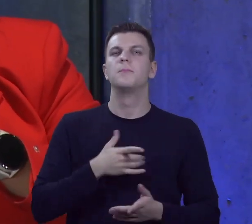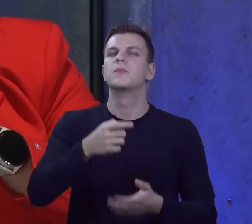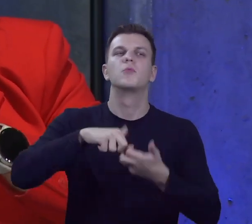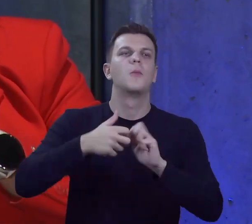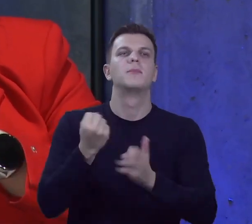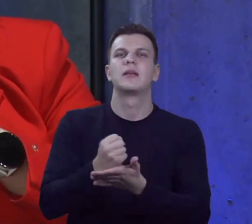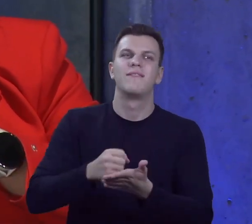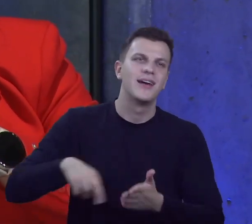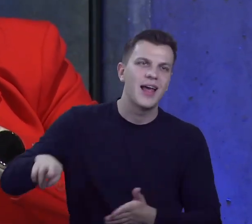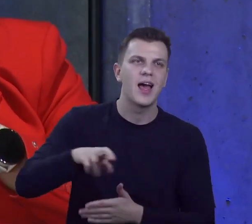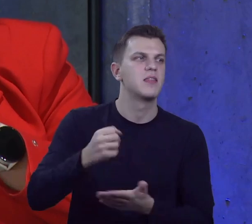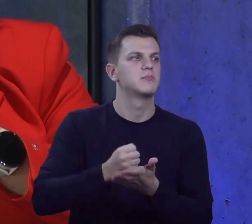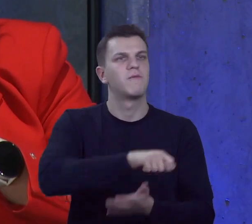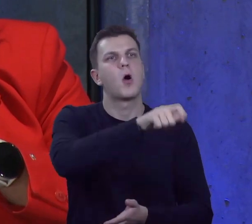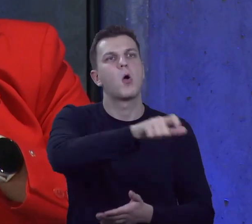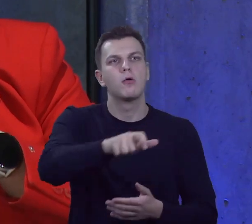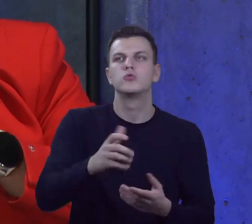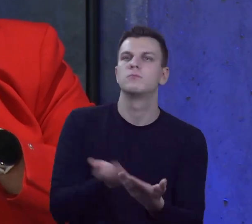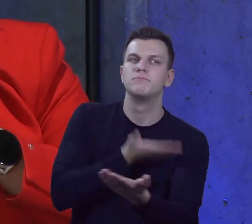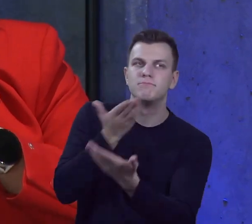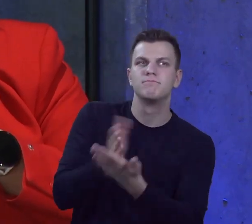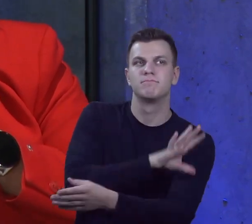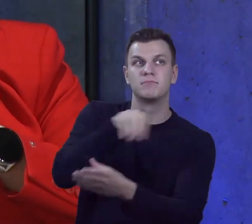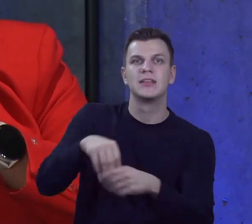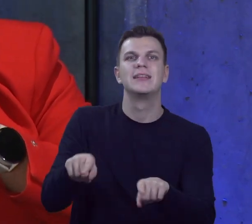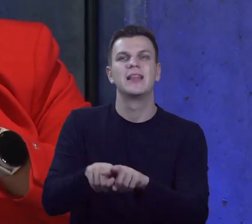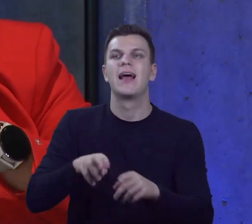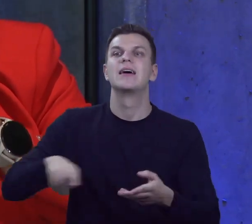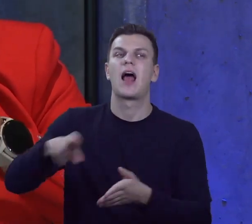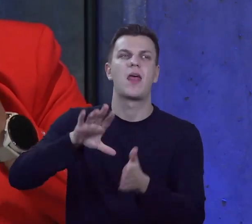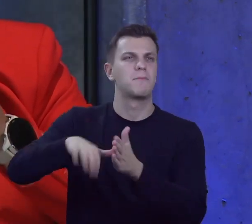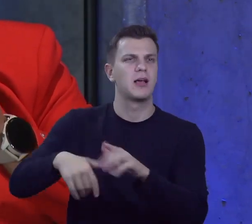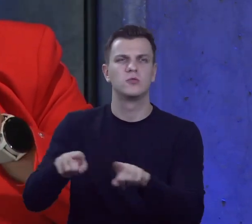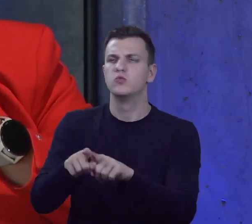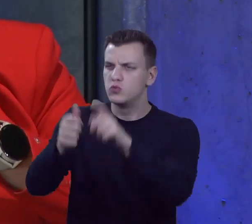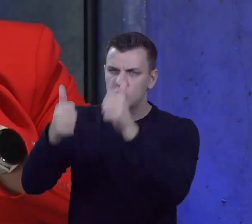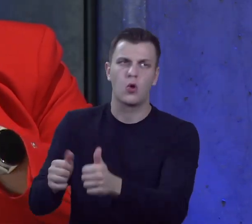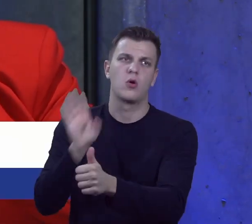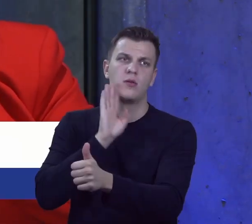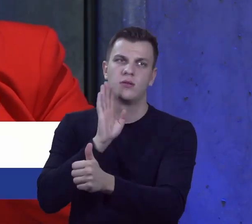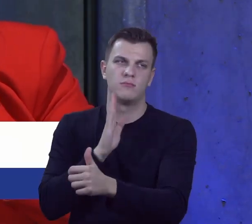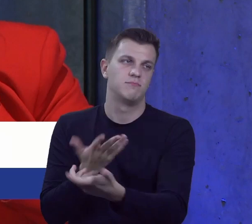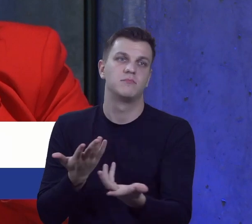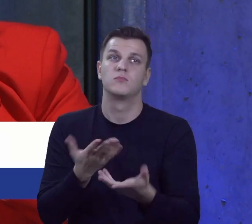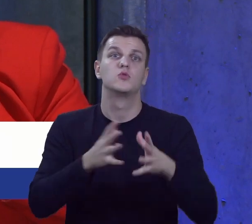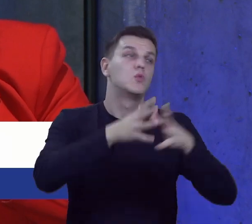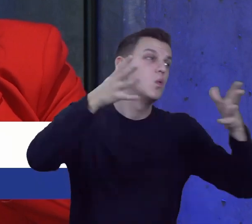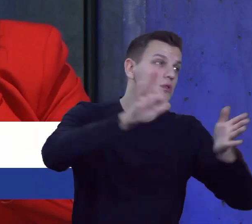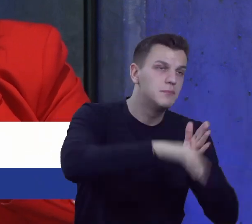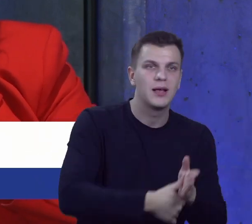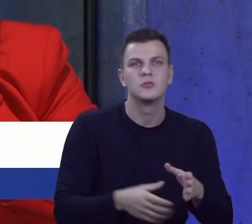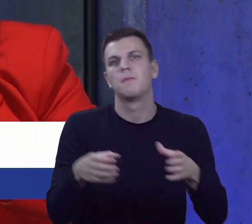kandydatami, zabetonowanie tych Rad Miejskich w różnej skali i małych miejscowości, i dużych aglomeracji,